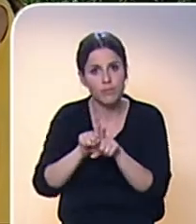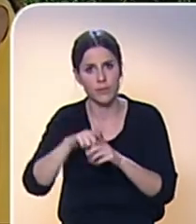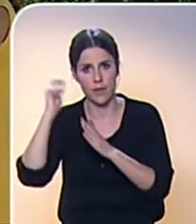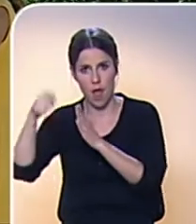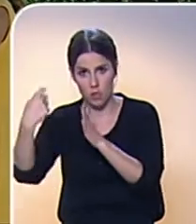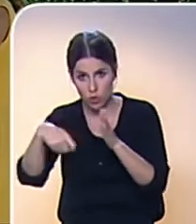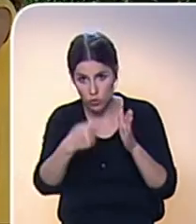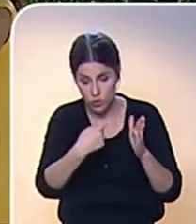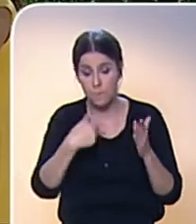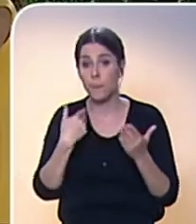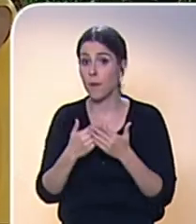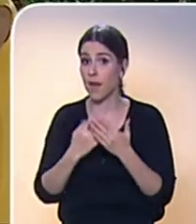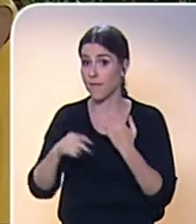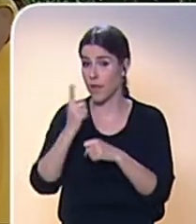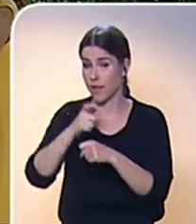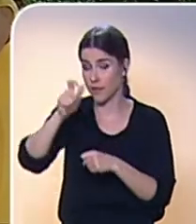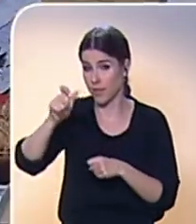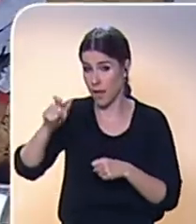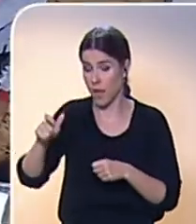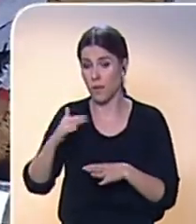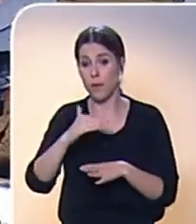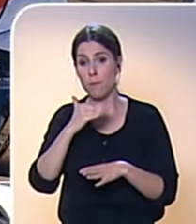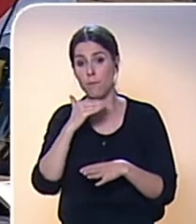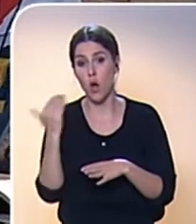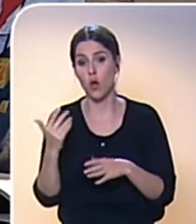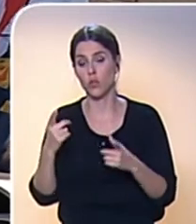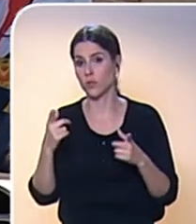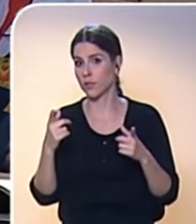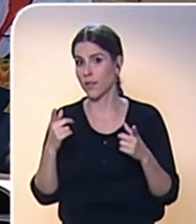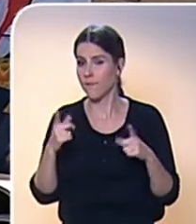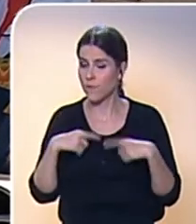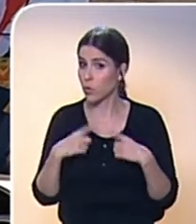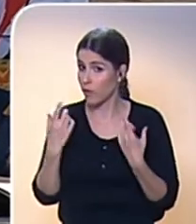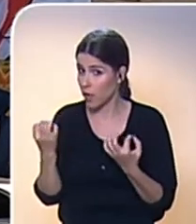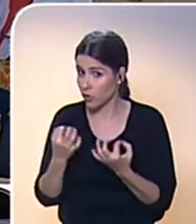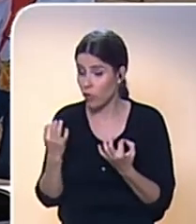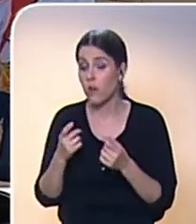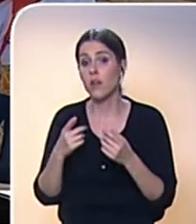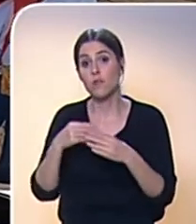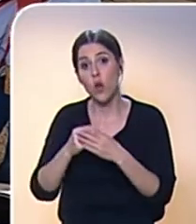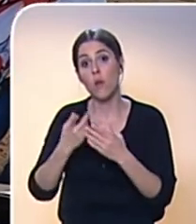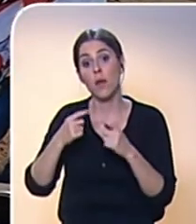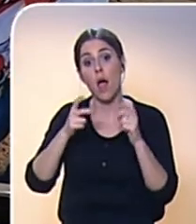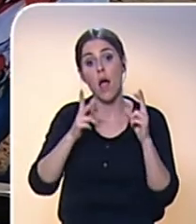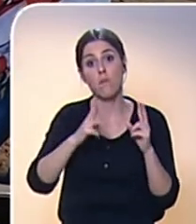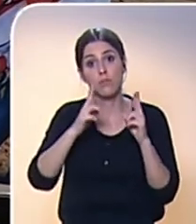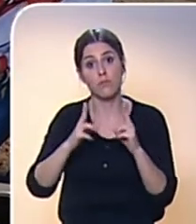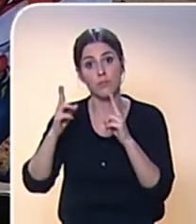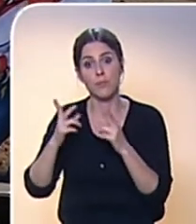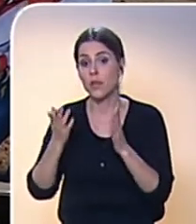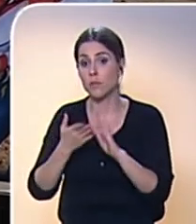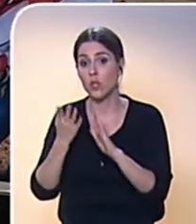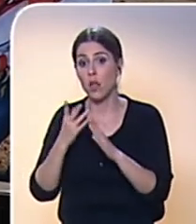tak mnoho zákazníků využívá možnosti vložit si video do fotoknihy. Je to jednoduché, stejně jak přetahujete fotku do